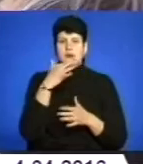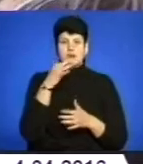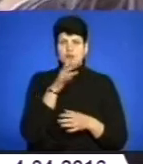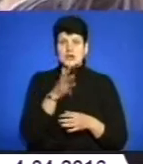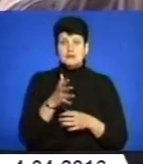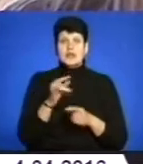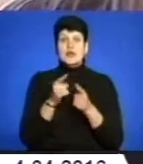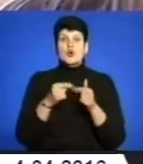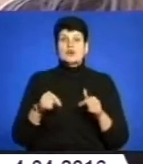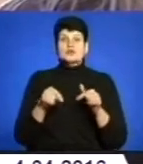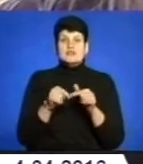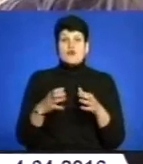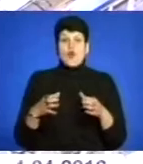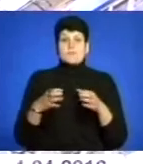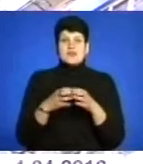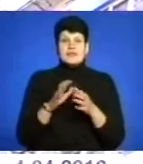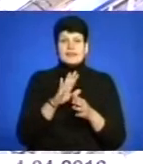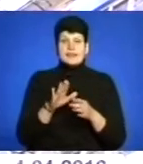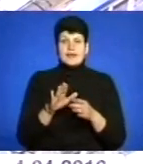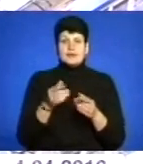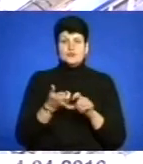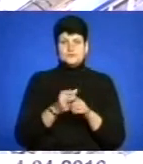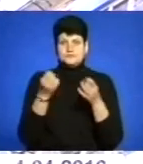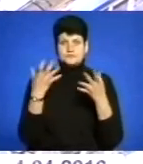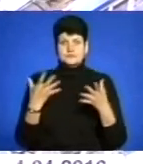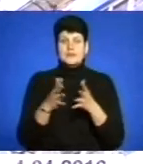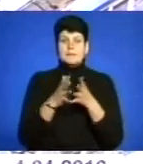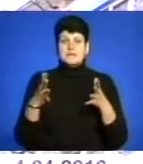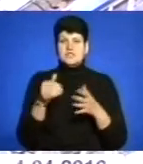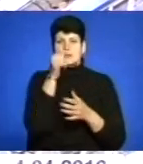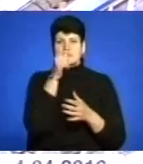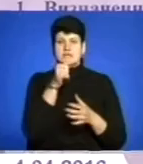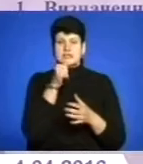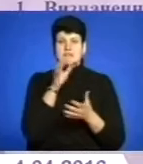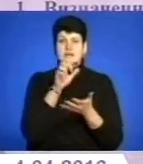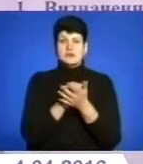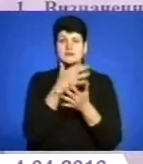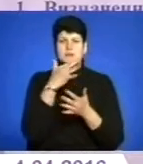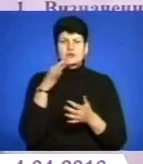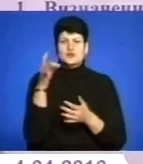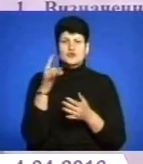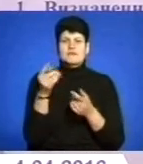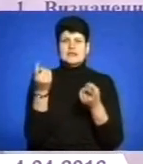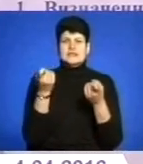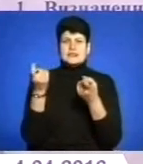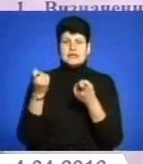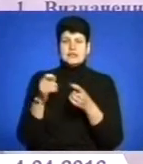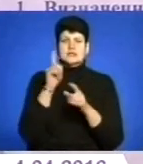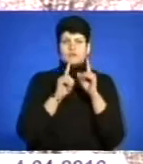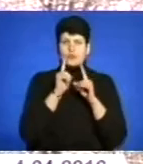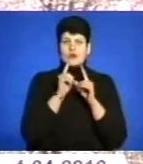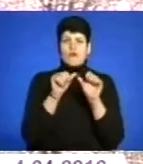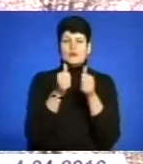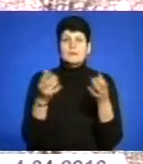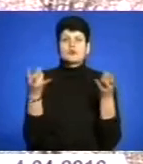але організуватися в об'єднання не так вже й просто. Більше місяця займає багаторазові скликання зборів, оформлення потрібної